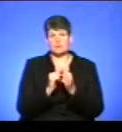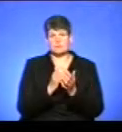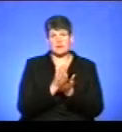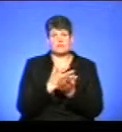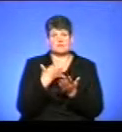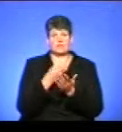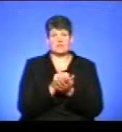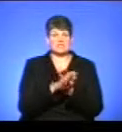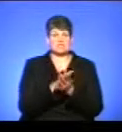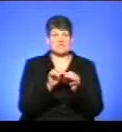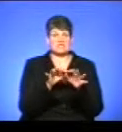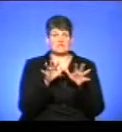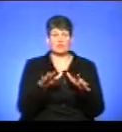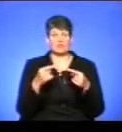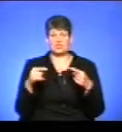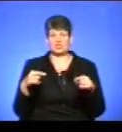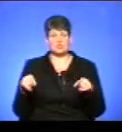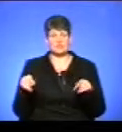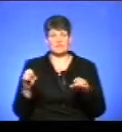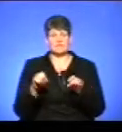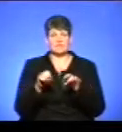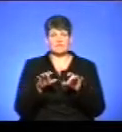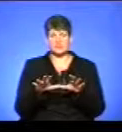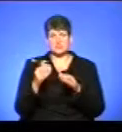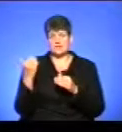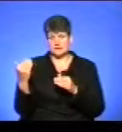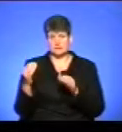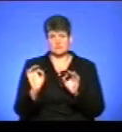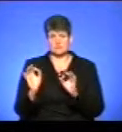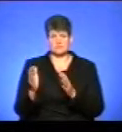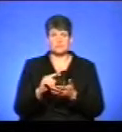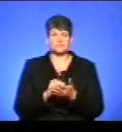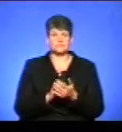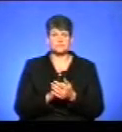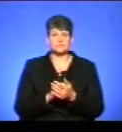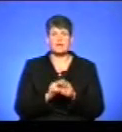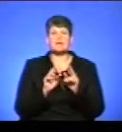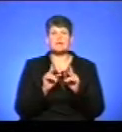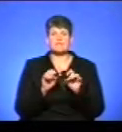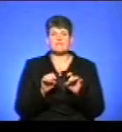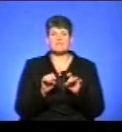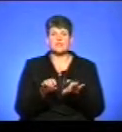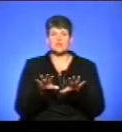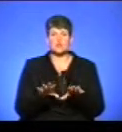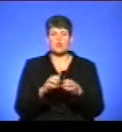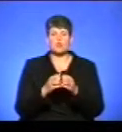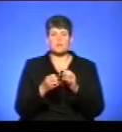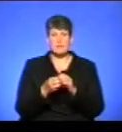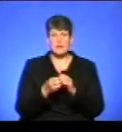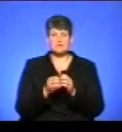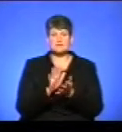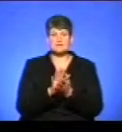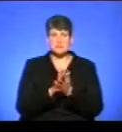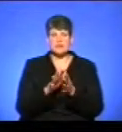сміттєзвалище або інше вирішення для них доступне. Як вирішують проблему утилізації побутового